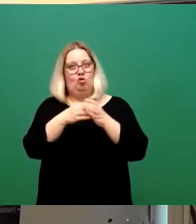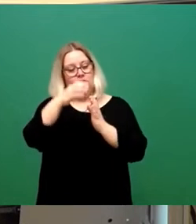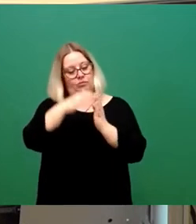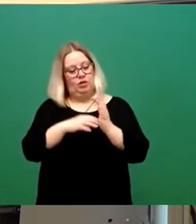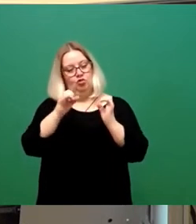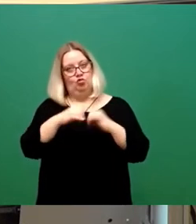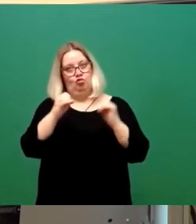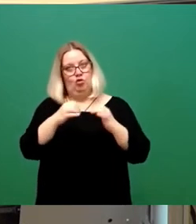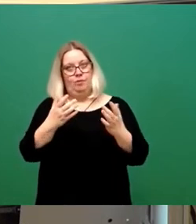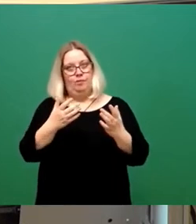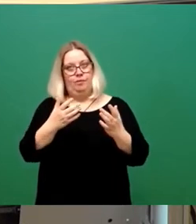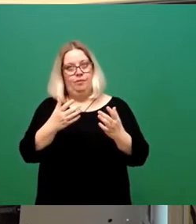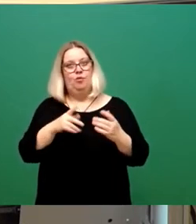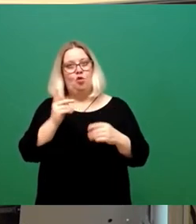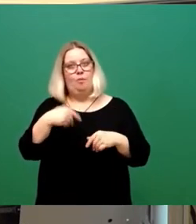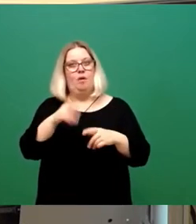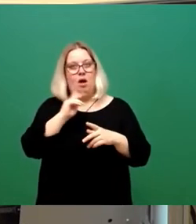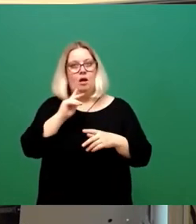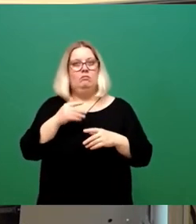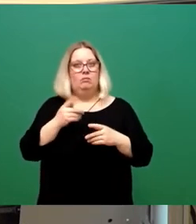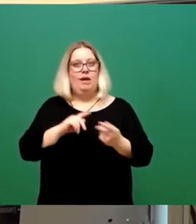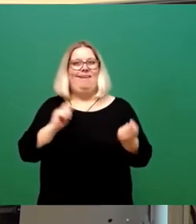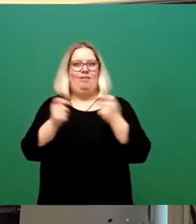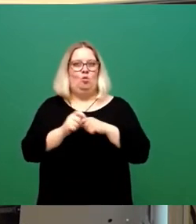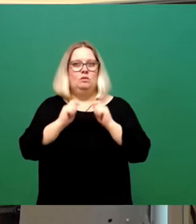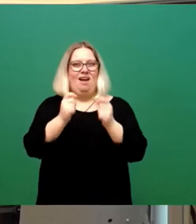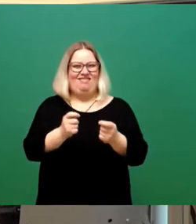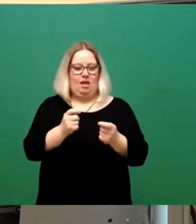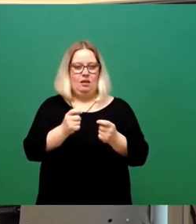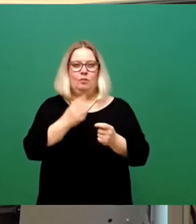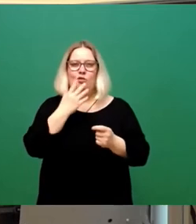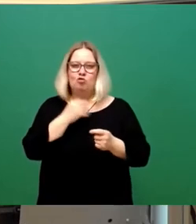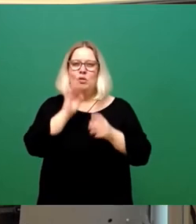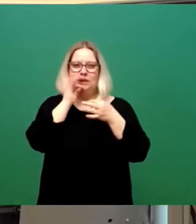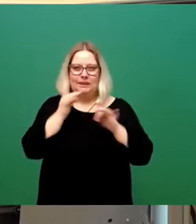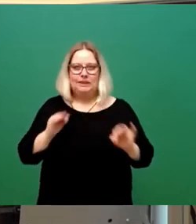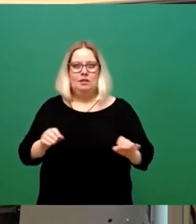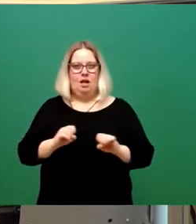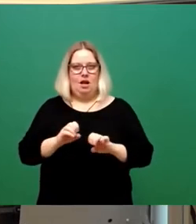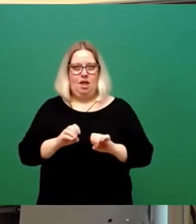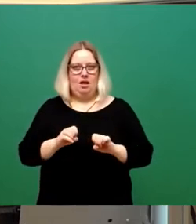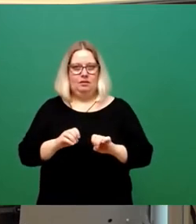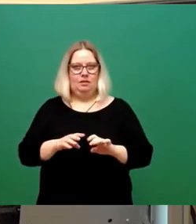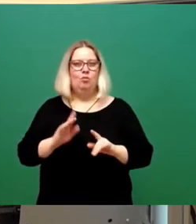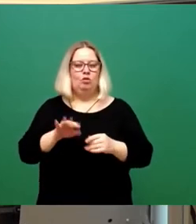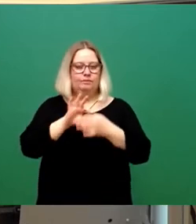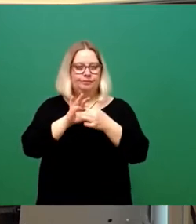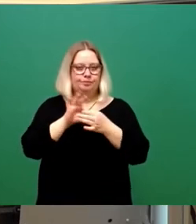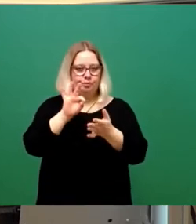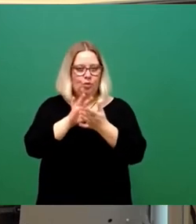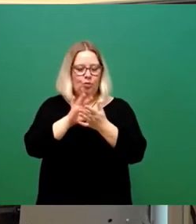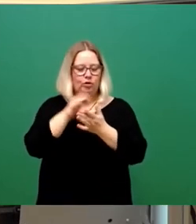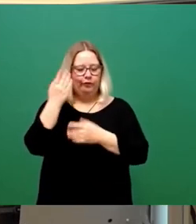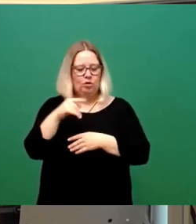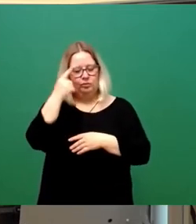wir nochmal einen interfraktionellen Änderungsantrag eingebracht, den möchte ich nochmal ganz kurz erläutern. Da geht es nämlich um einen Punkt, den wir vorhin bewusst